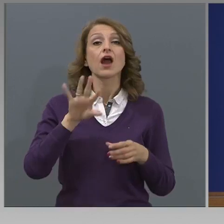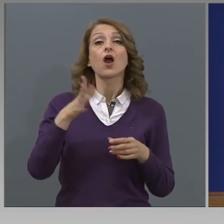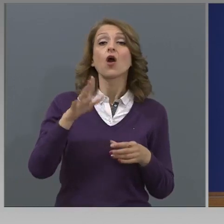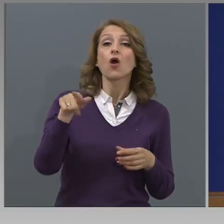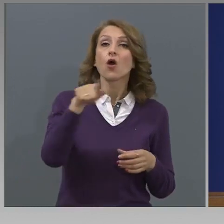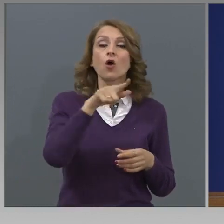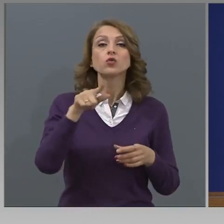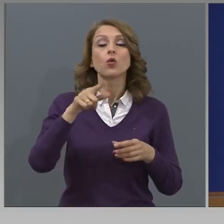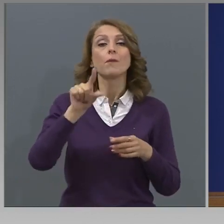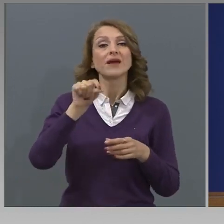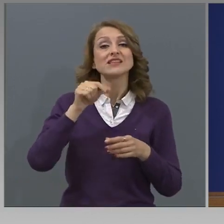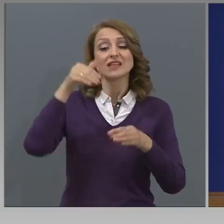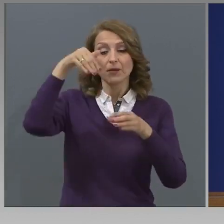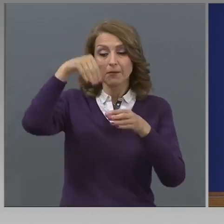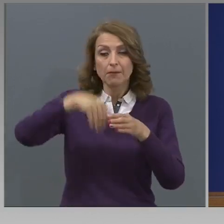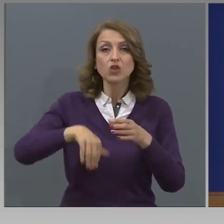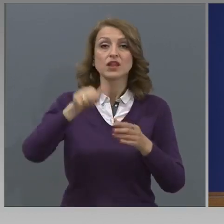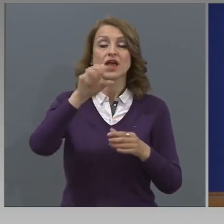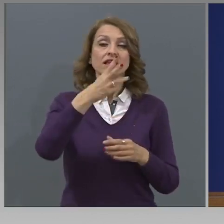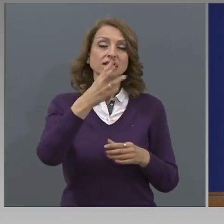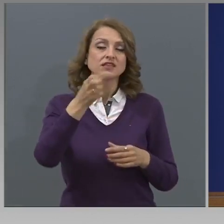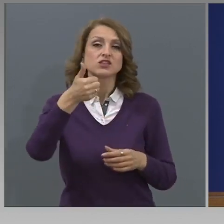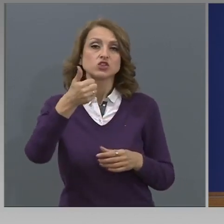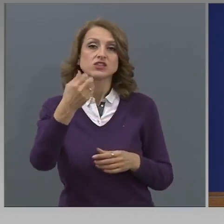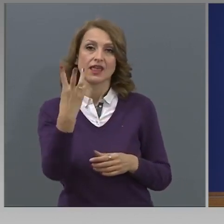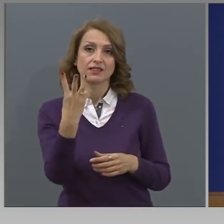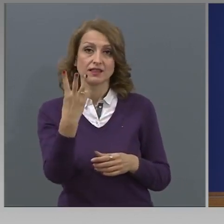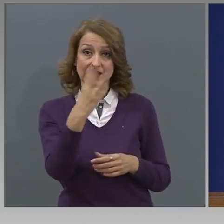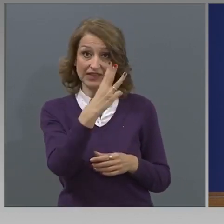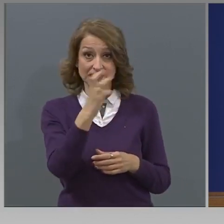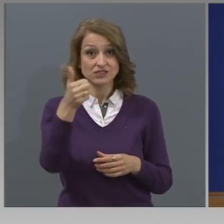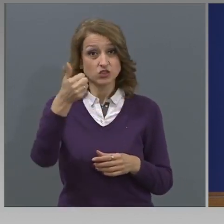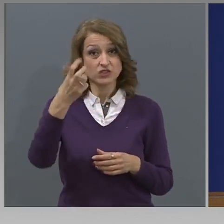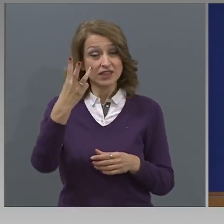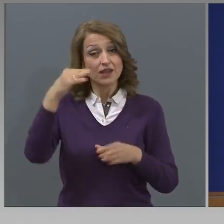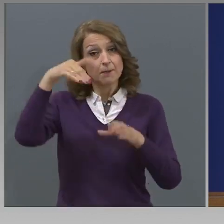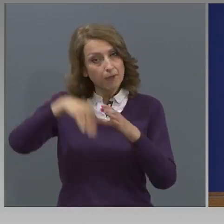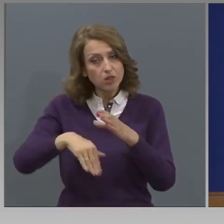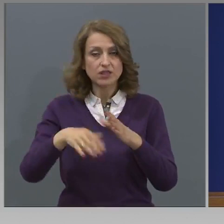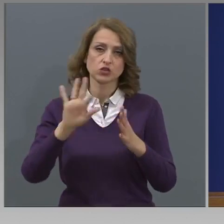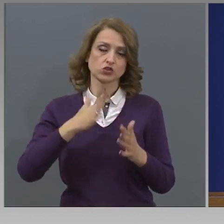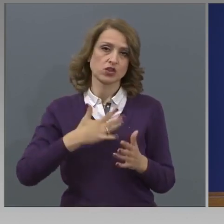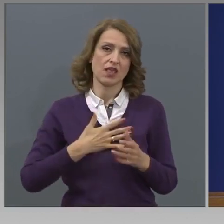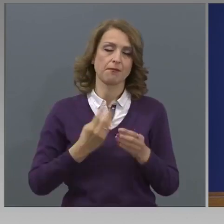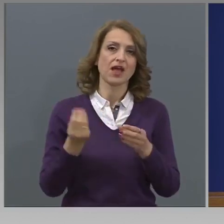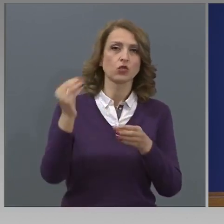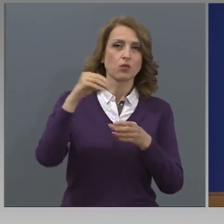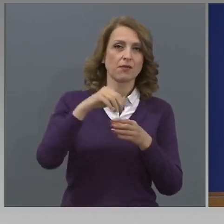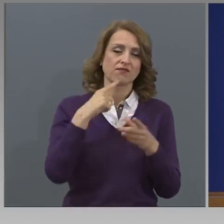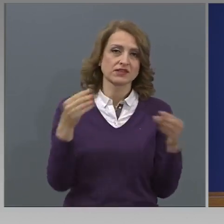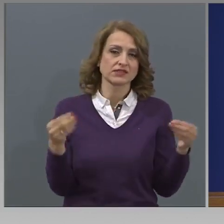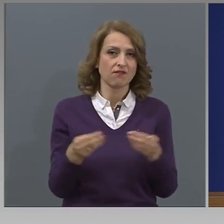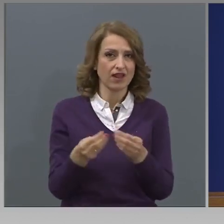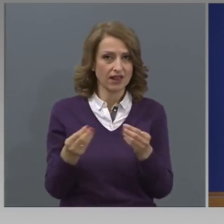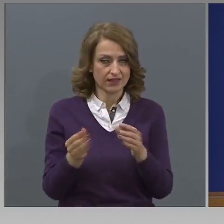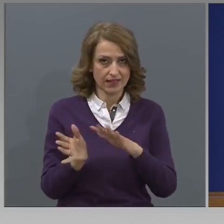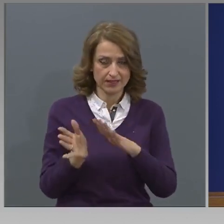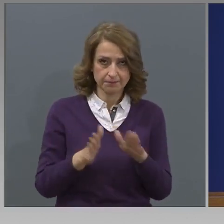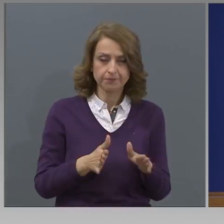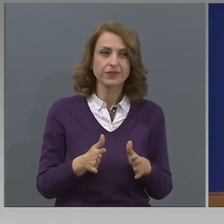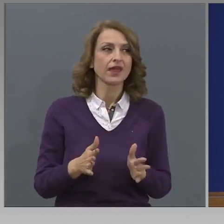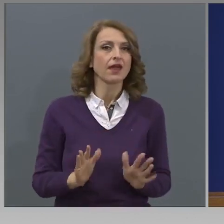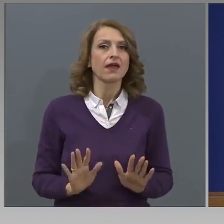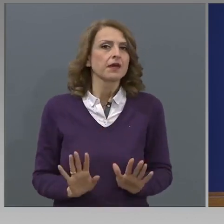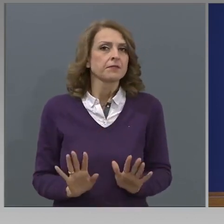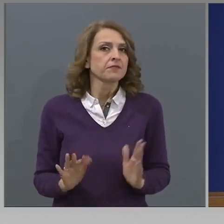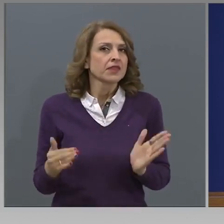363 лева. Тъй като въпреки всички ограничения и въпреки всичко, което